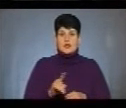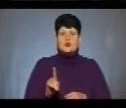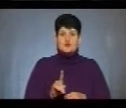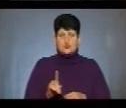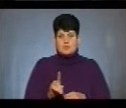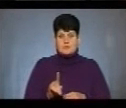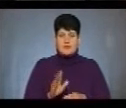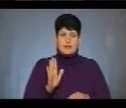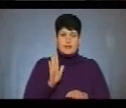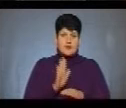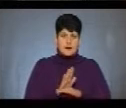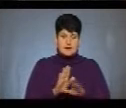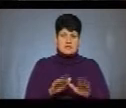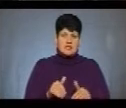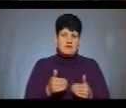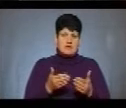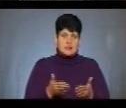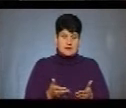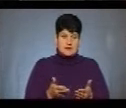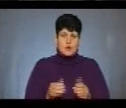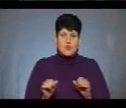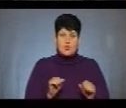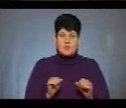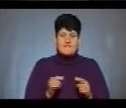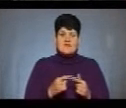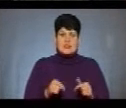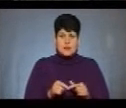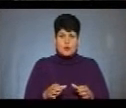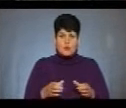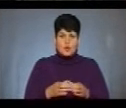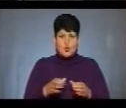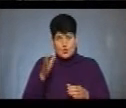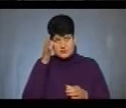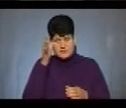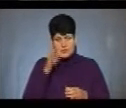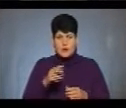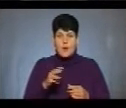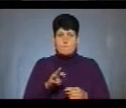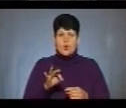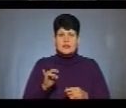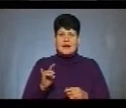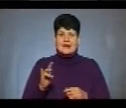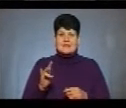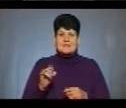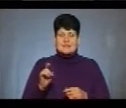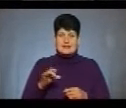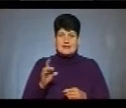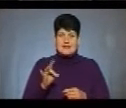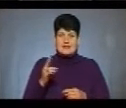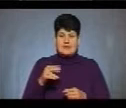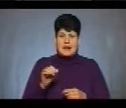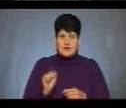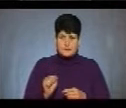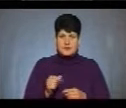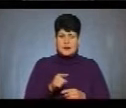наказ, який виданий відділом освіти Монастерської РДА, чітко написано про